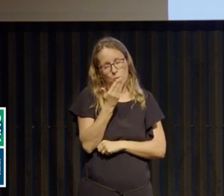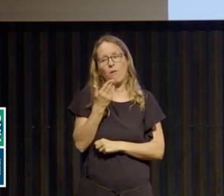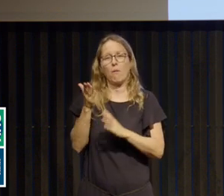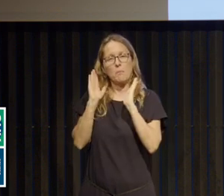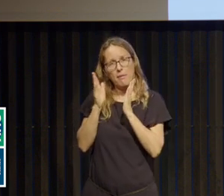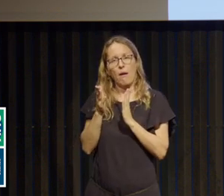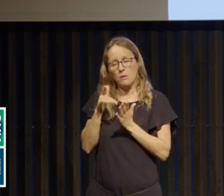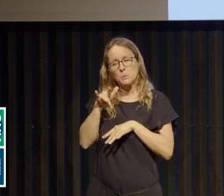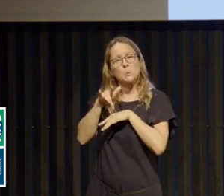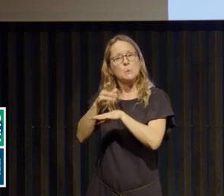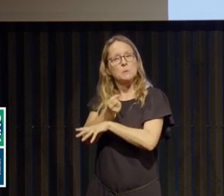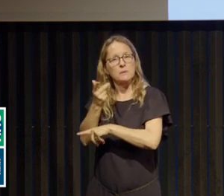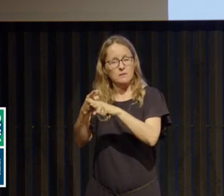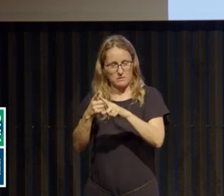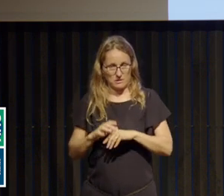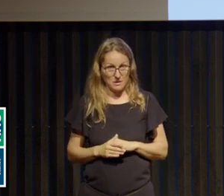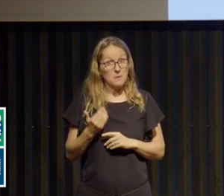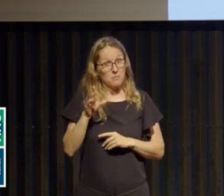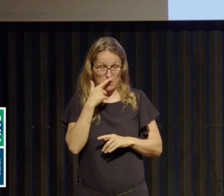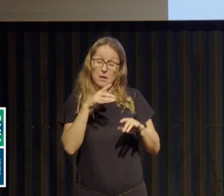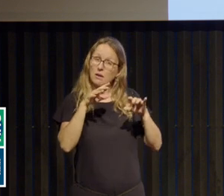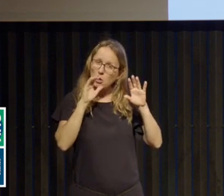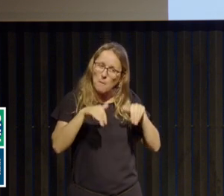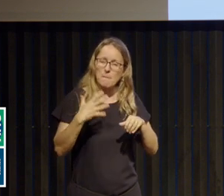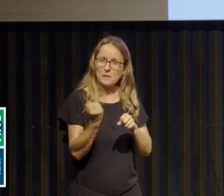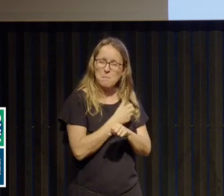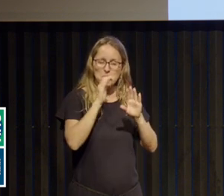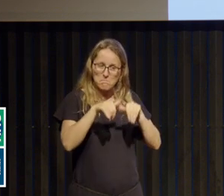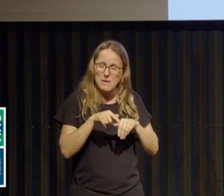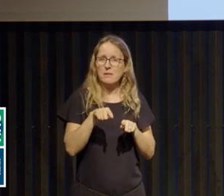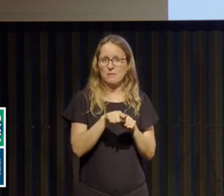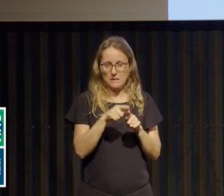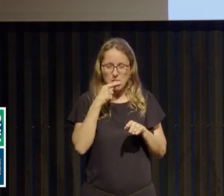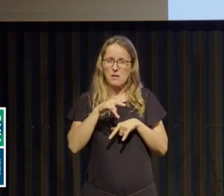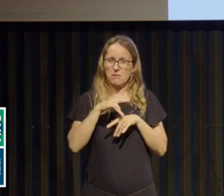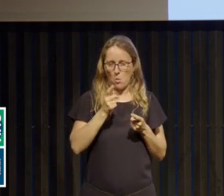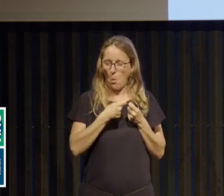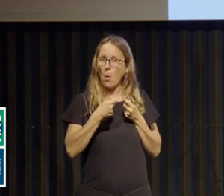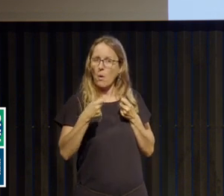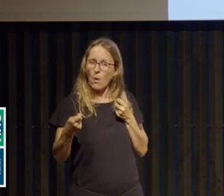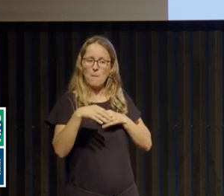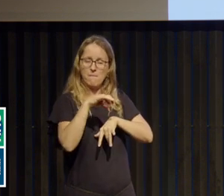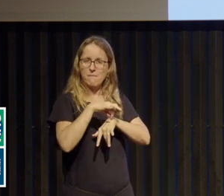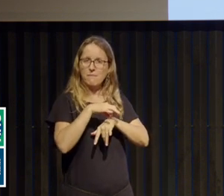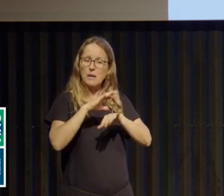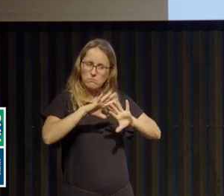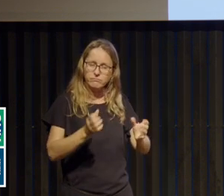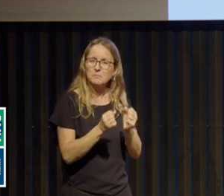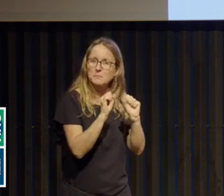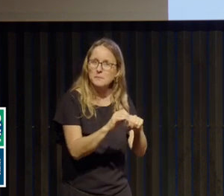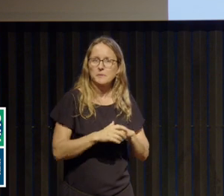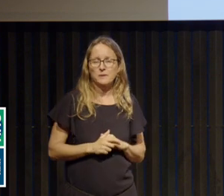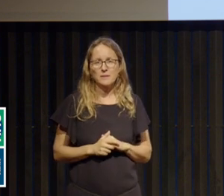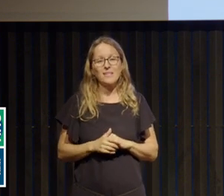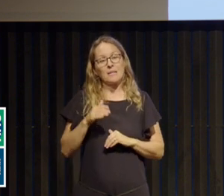guérison est toujours possible, même après des années et des années d'évolution. C'est vrai que plus le temps passe,